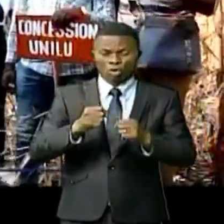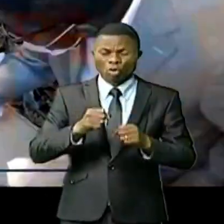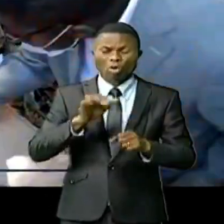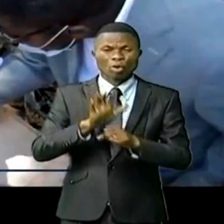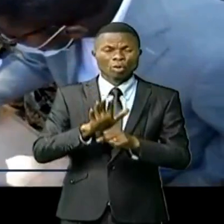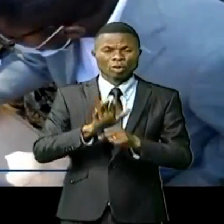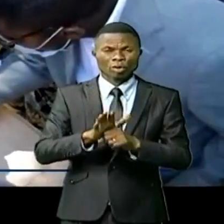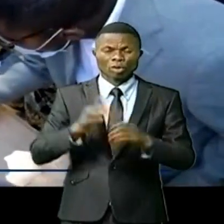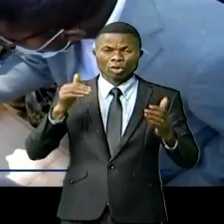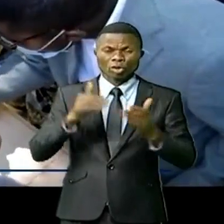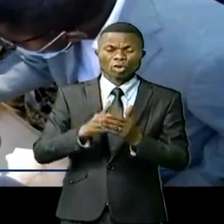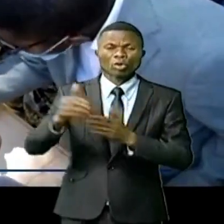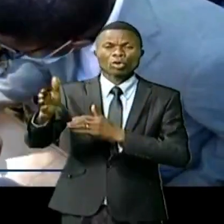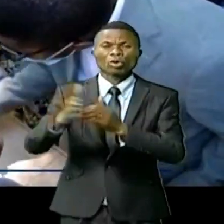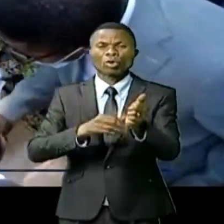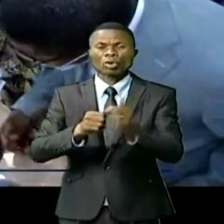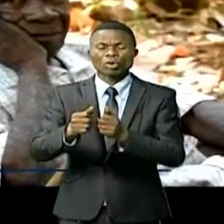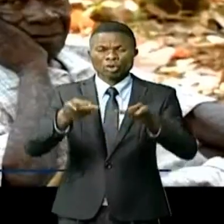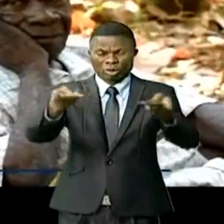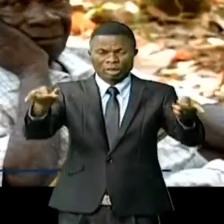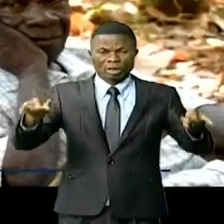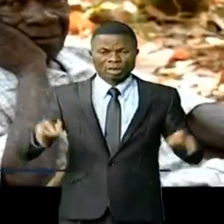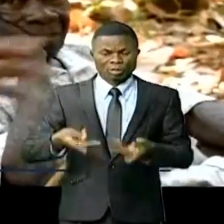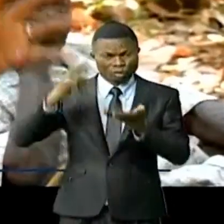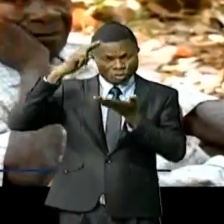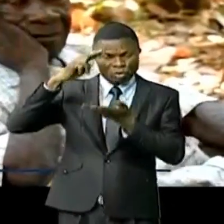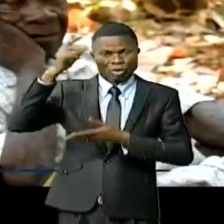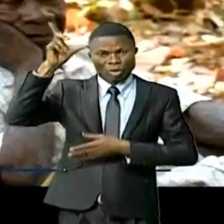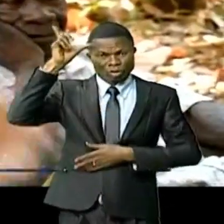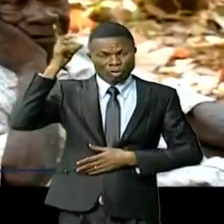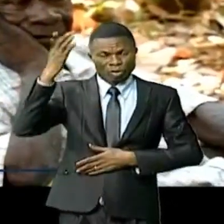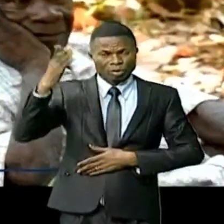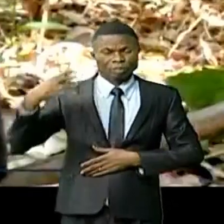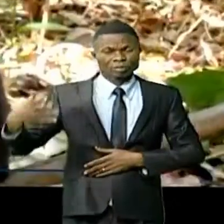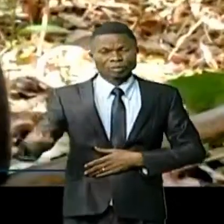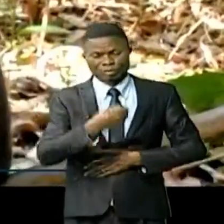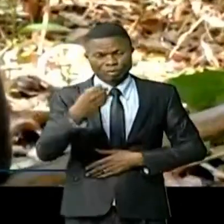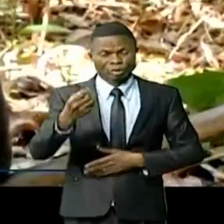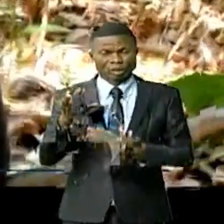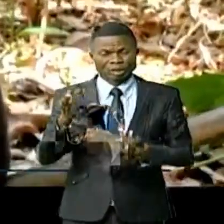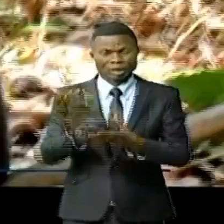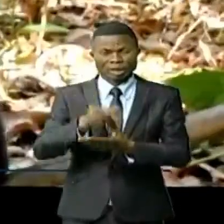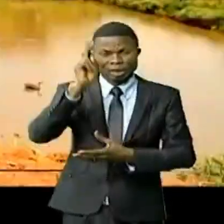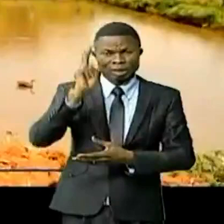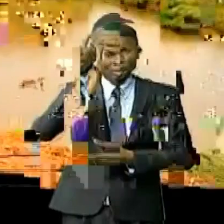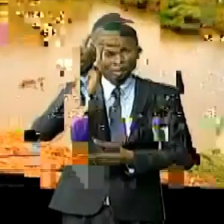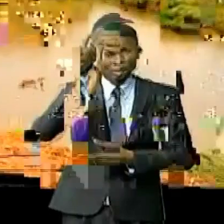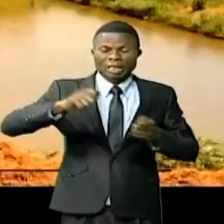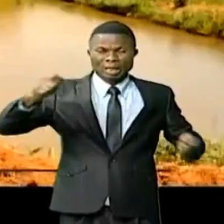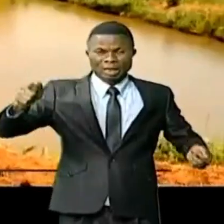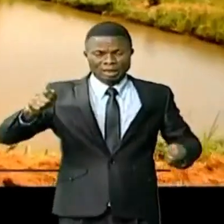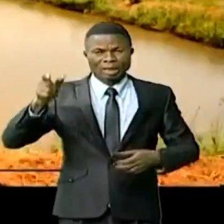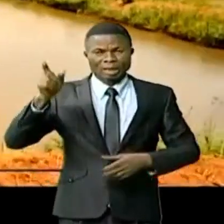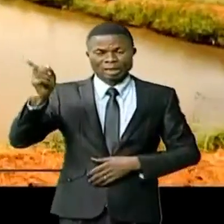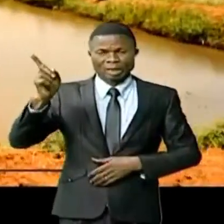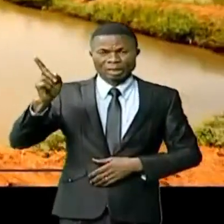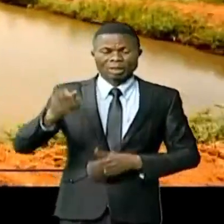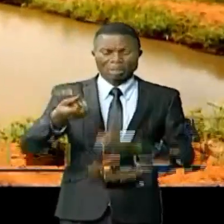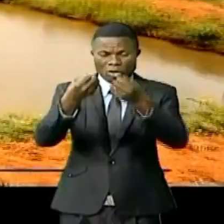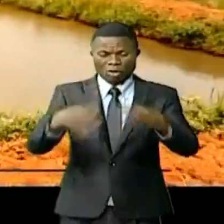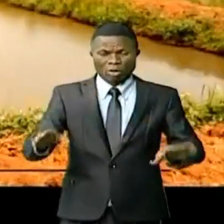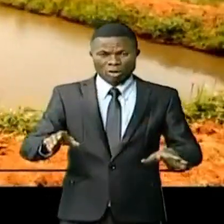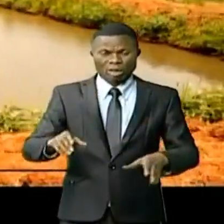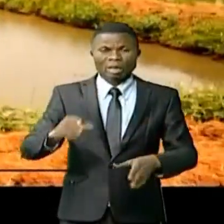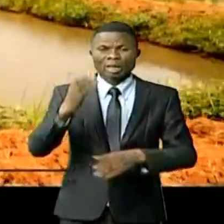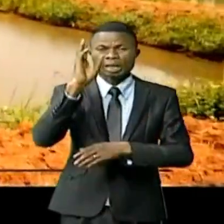contre la spoliation des concessions Unilou. Après la récupération de plus de 200 hectares au Villa Katanga, perdu depuis près de